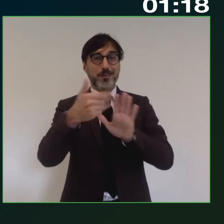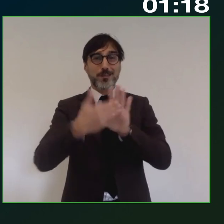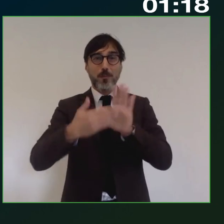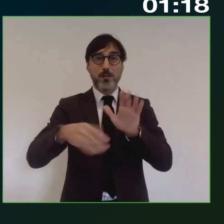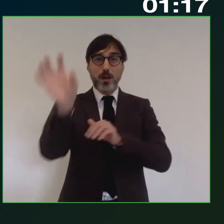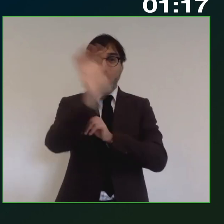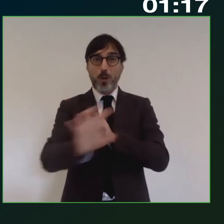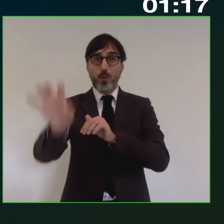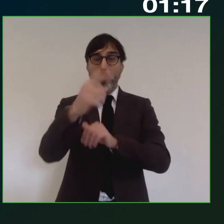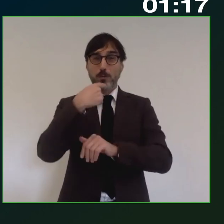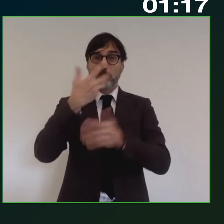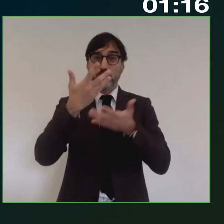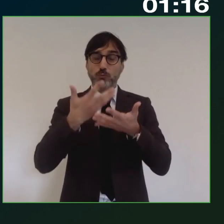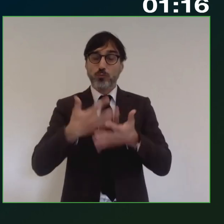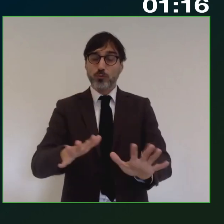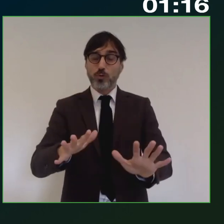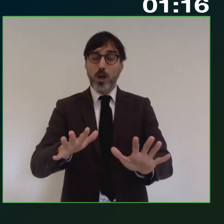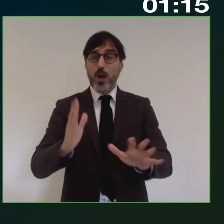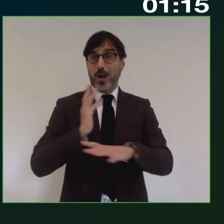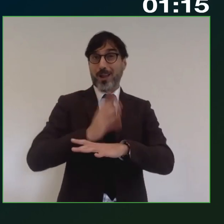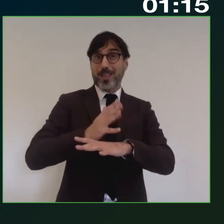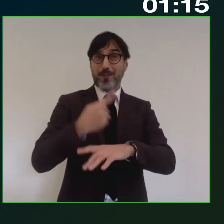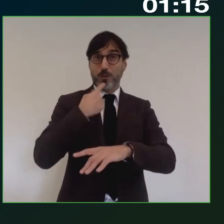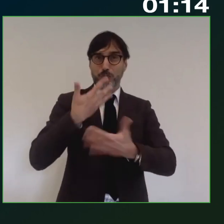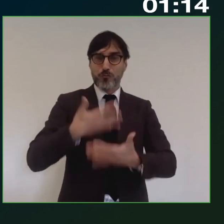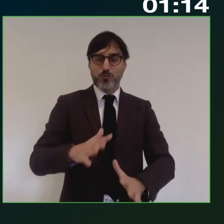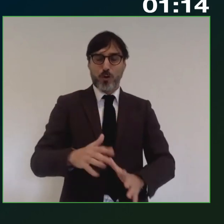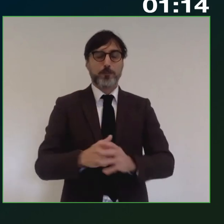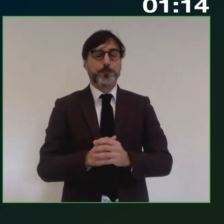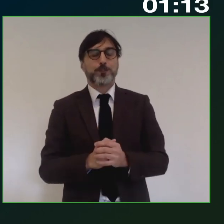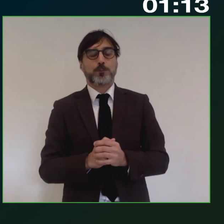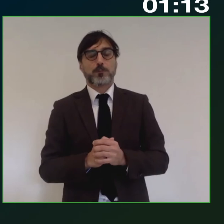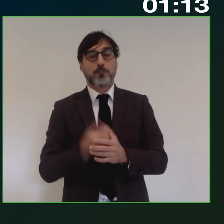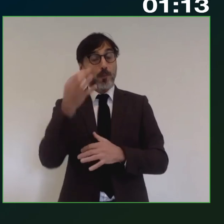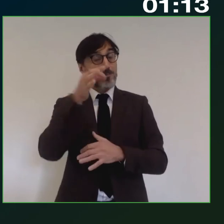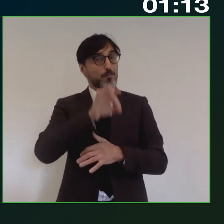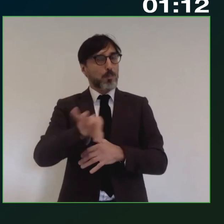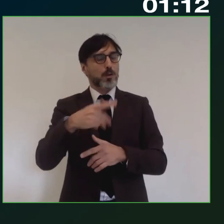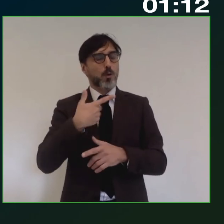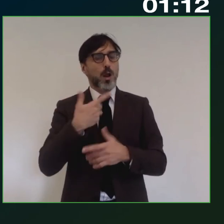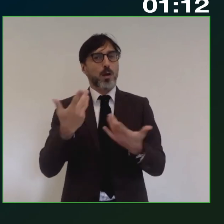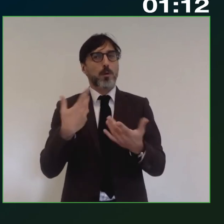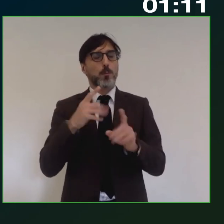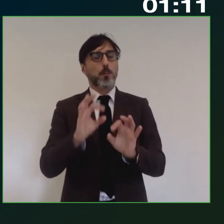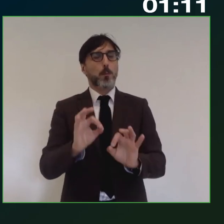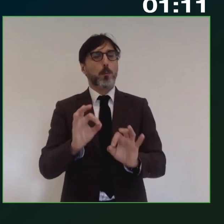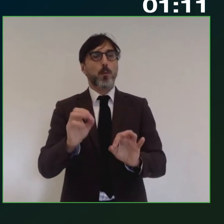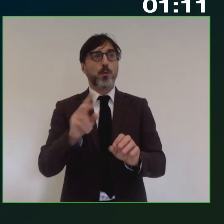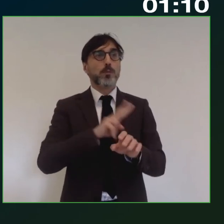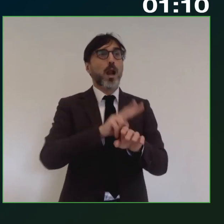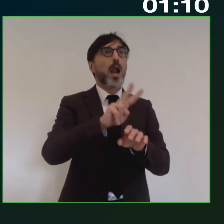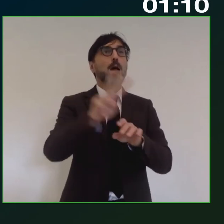riferito la prima intervenzione e in particolare le raccomandazioni specifiche per paese